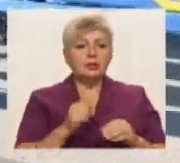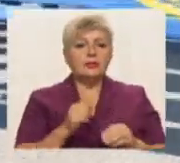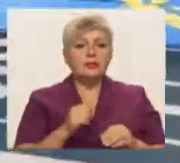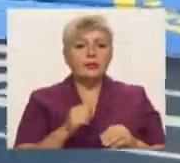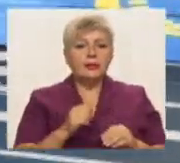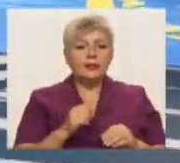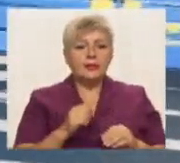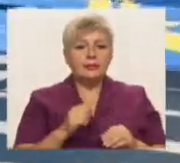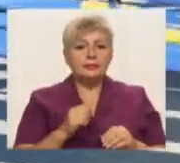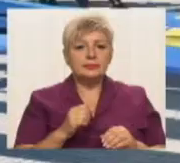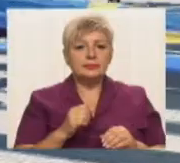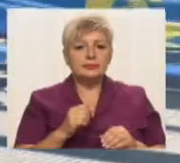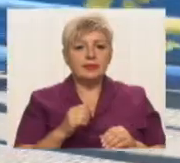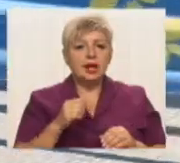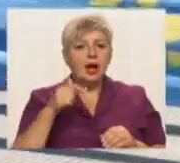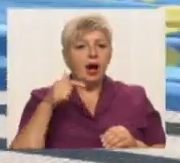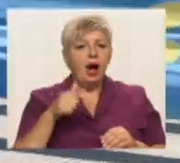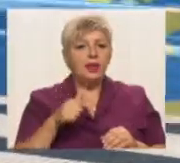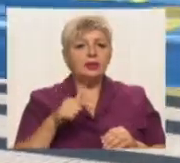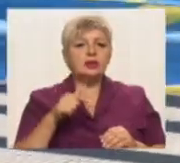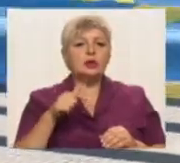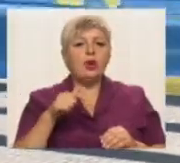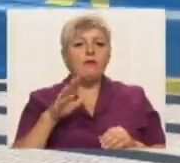Галицько-Волинське князівство.